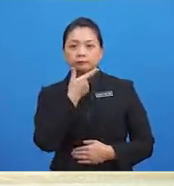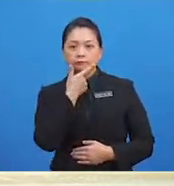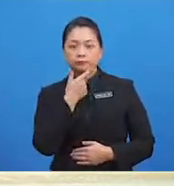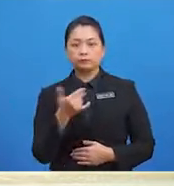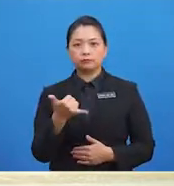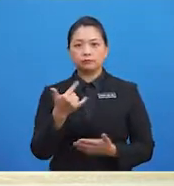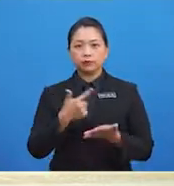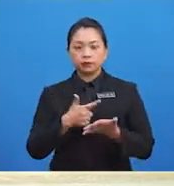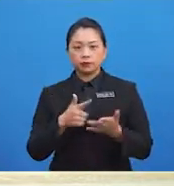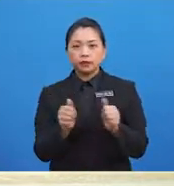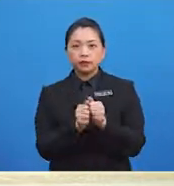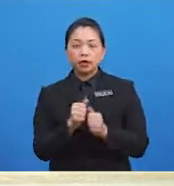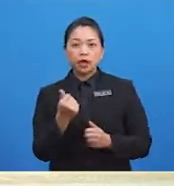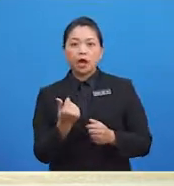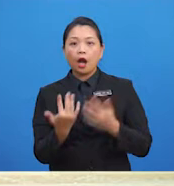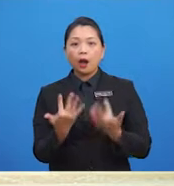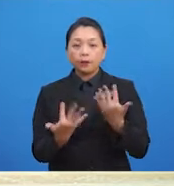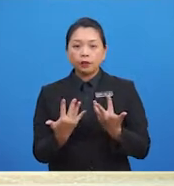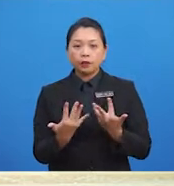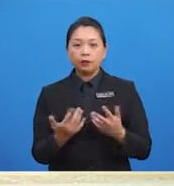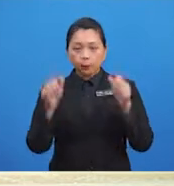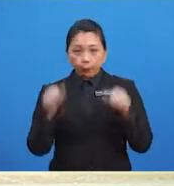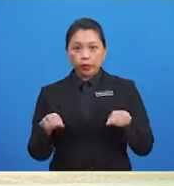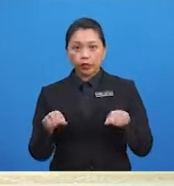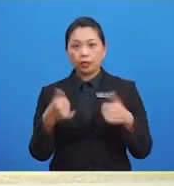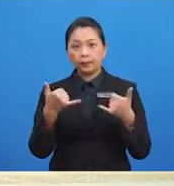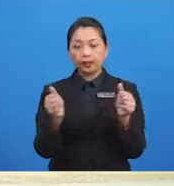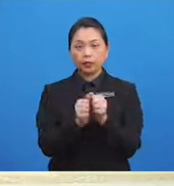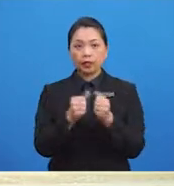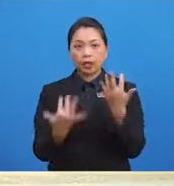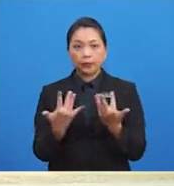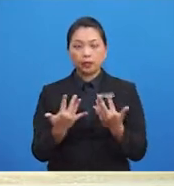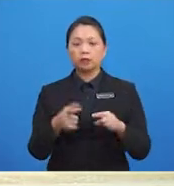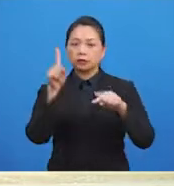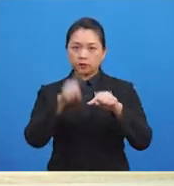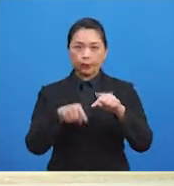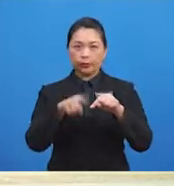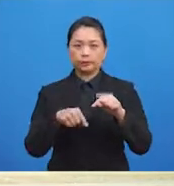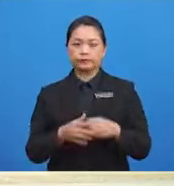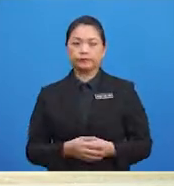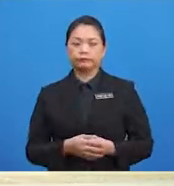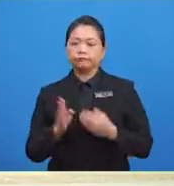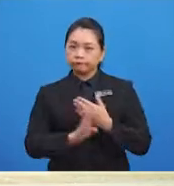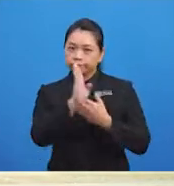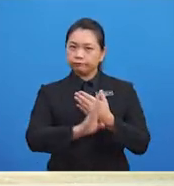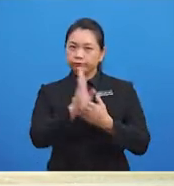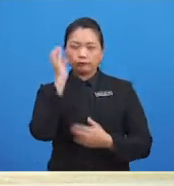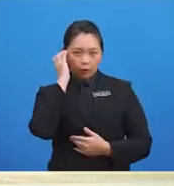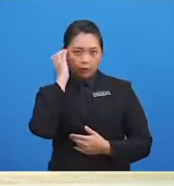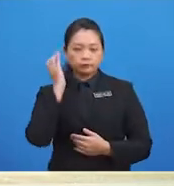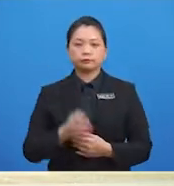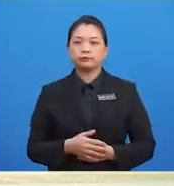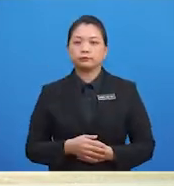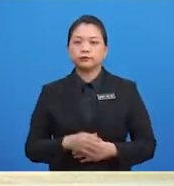bahaya tau Jangan main dengan api Nanti terbakar pula Sila lihat